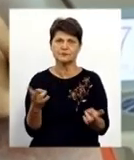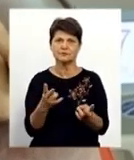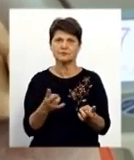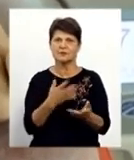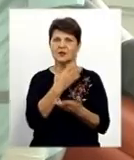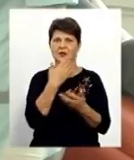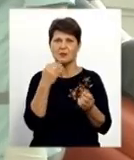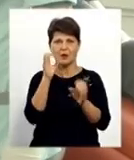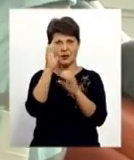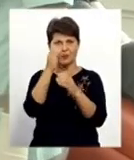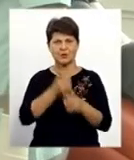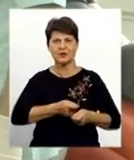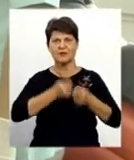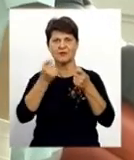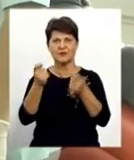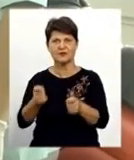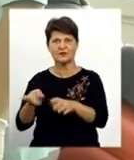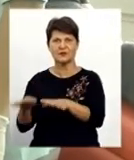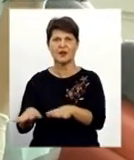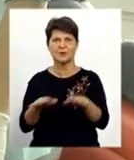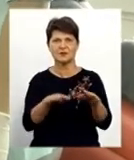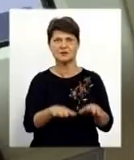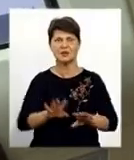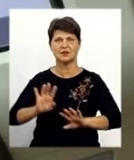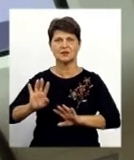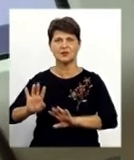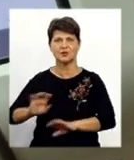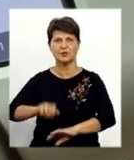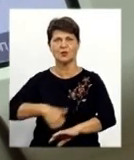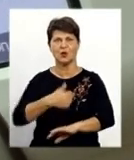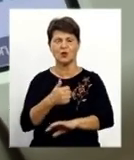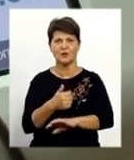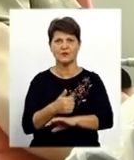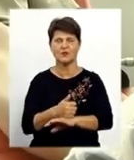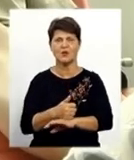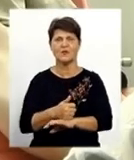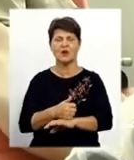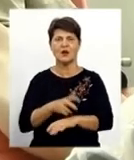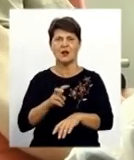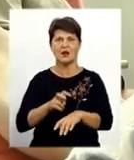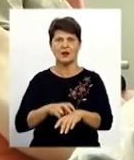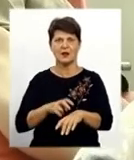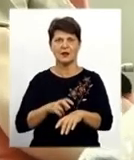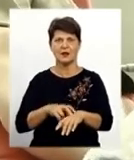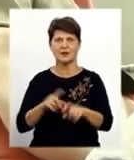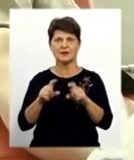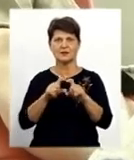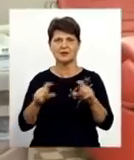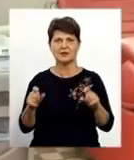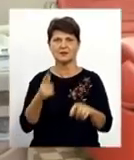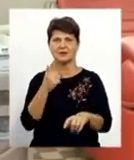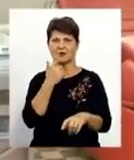мобільної лабораторії для забору крові на місцях, каже заступниця головного лікаря Вінницької обласної станції переливання крові Олена Зеленська.